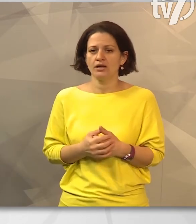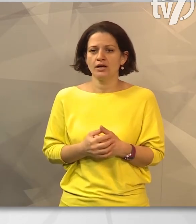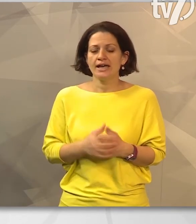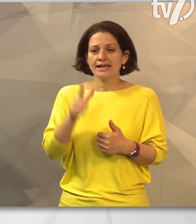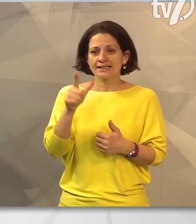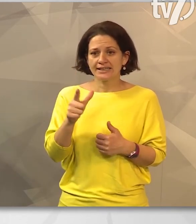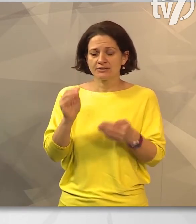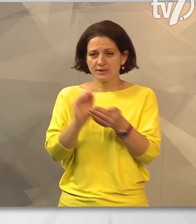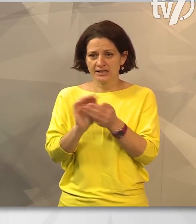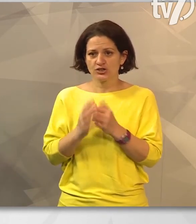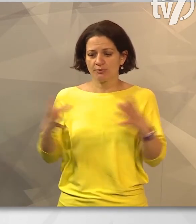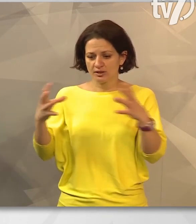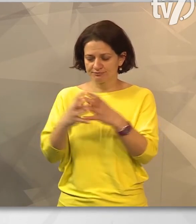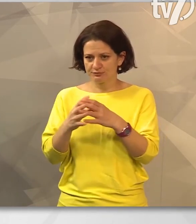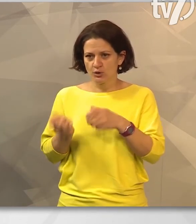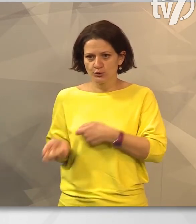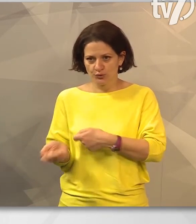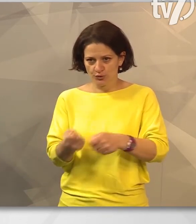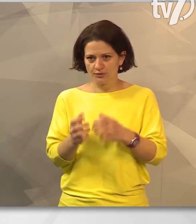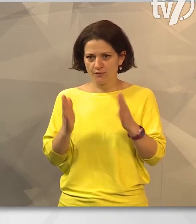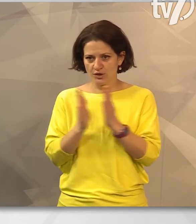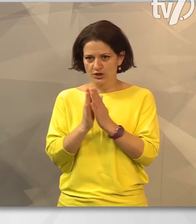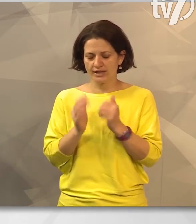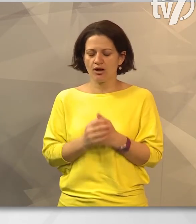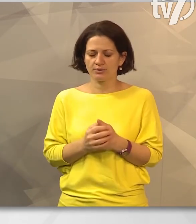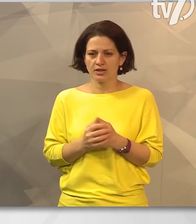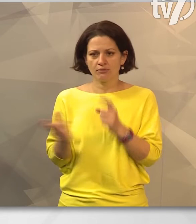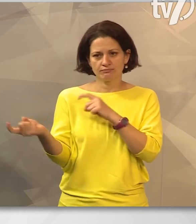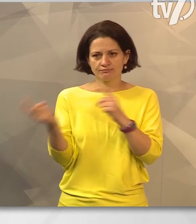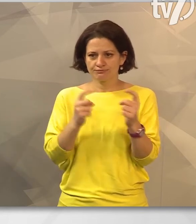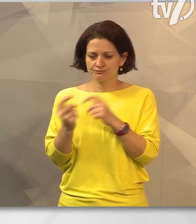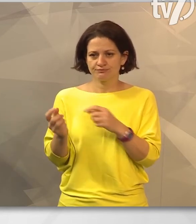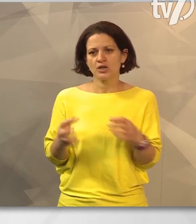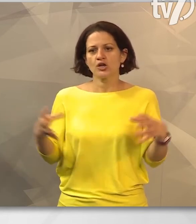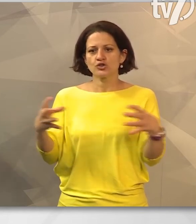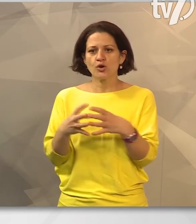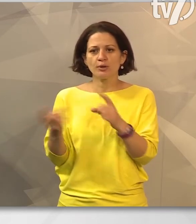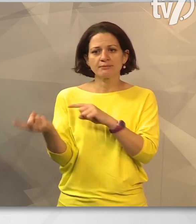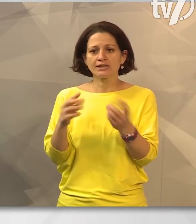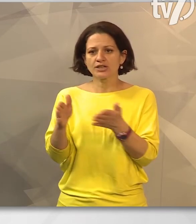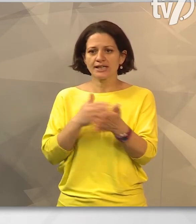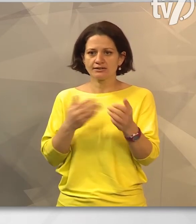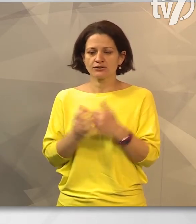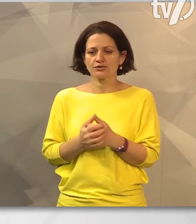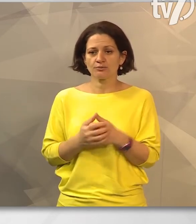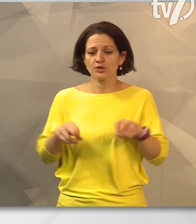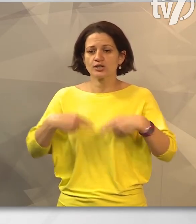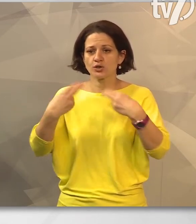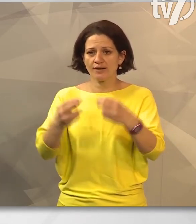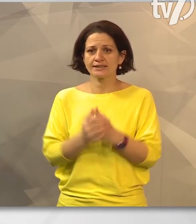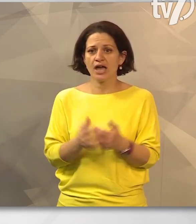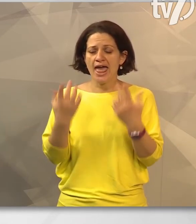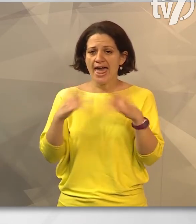Továbbá két Békés Csabai gárda is ütőt ragadott vasárnap. A megmérettetés a csoportmérkőzésekkel kezdődött, majd azt